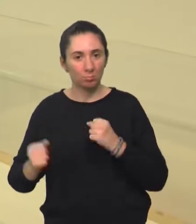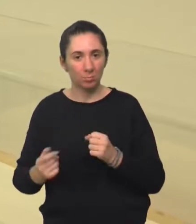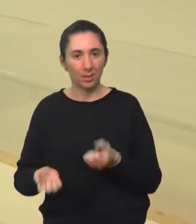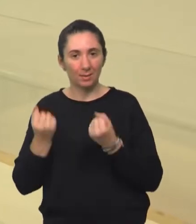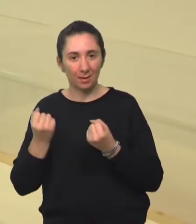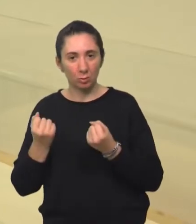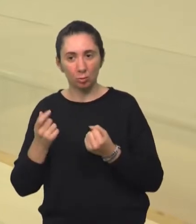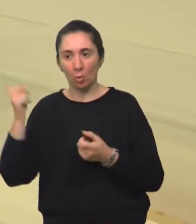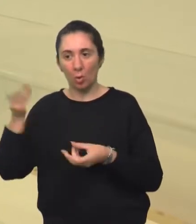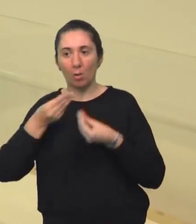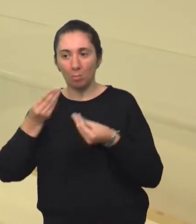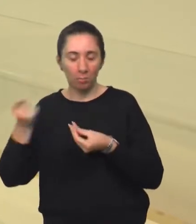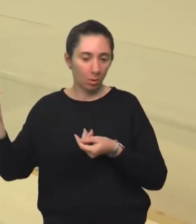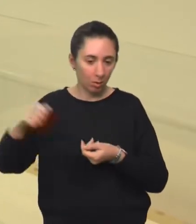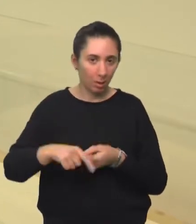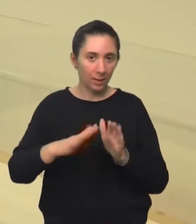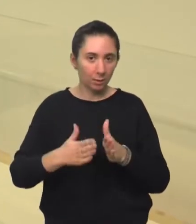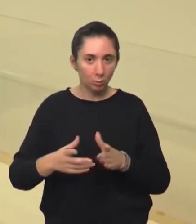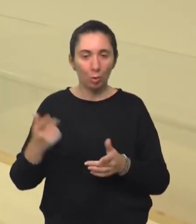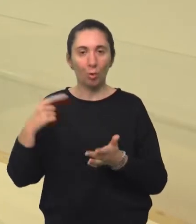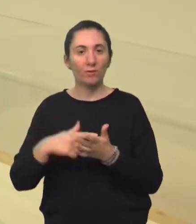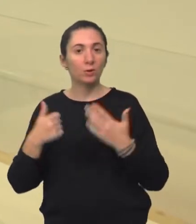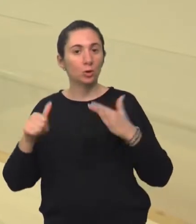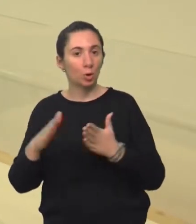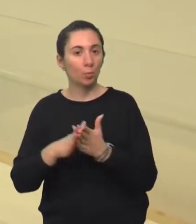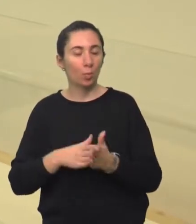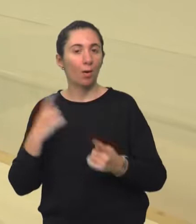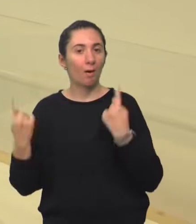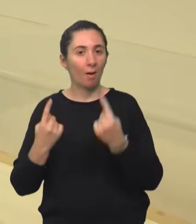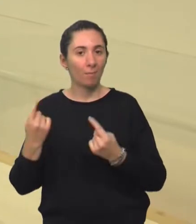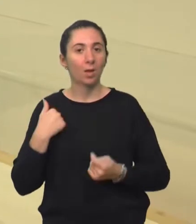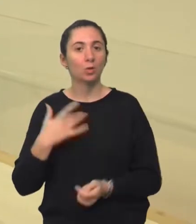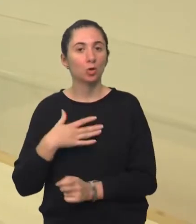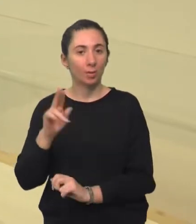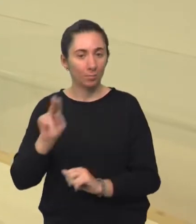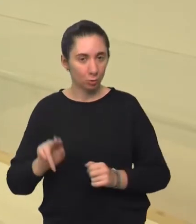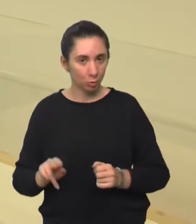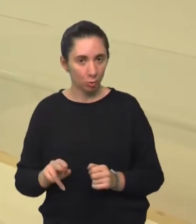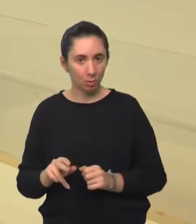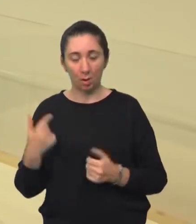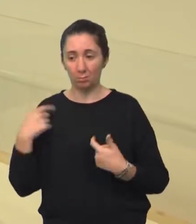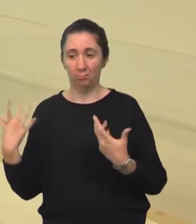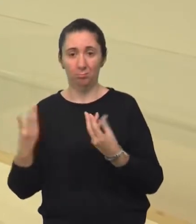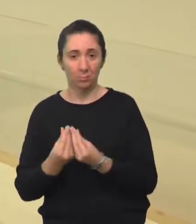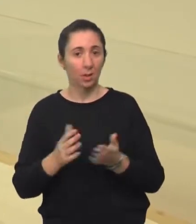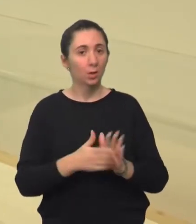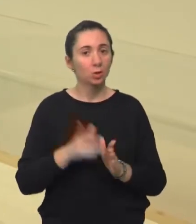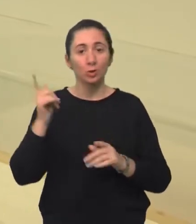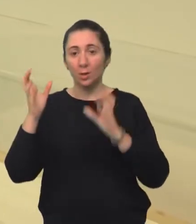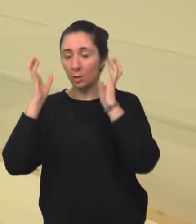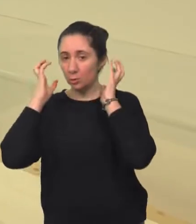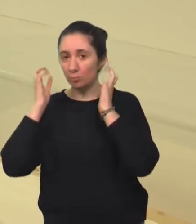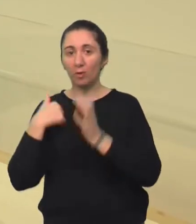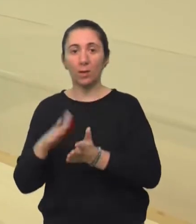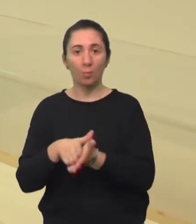pričala te priče. Tako je onda u 2016. počela je kampanja I ja želim čitati, gdje smo zajedno knjižnica i Suvak